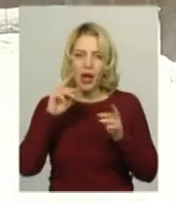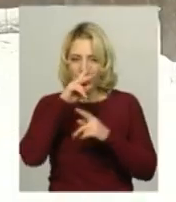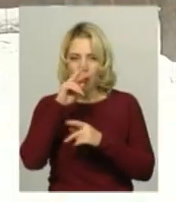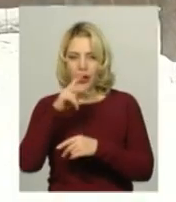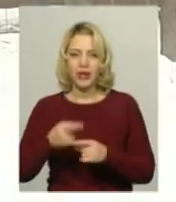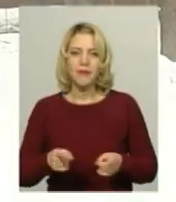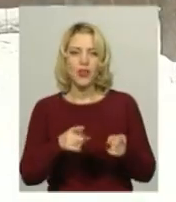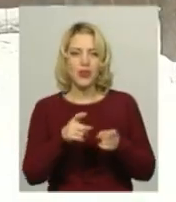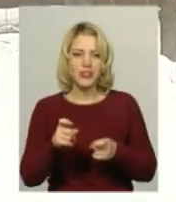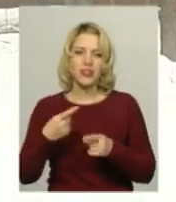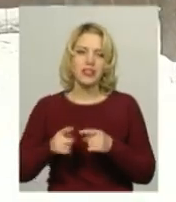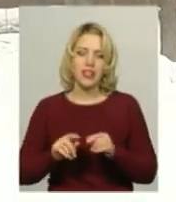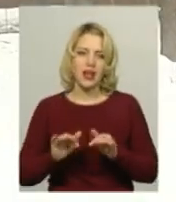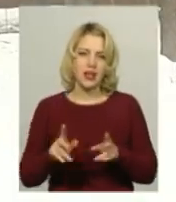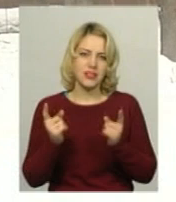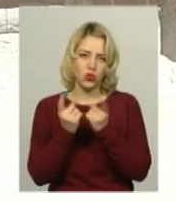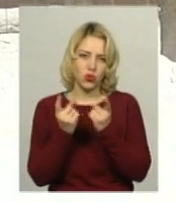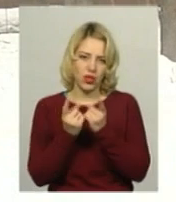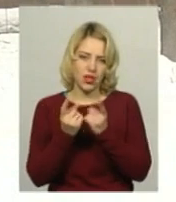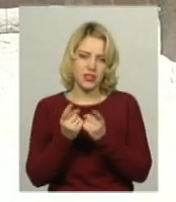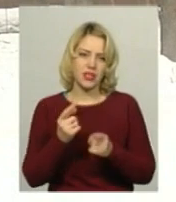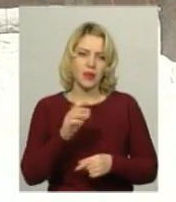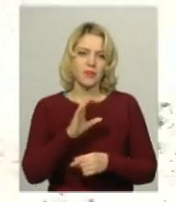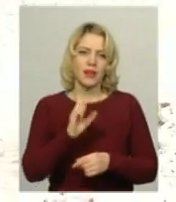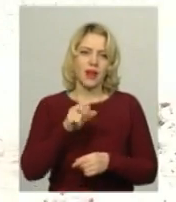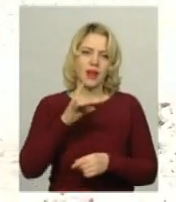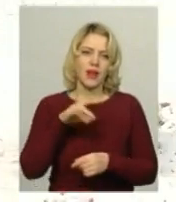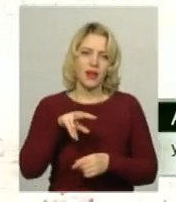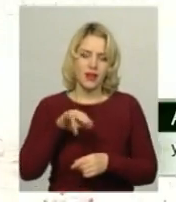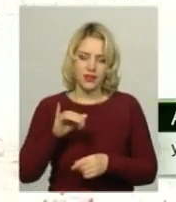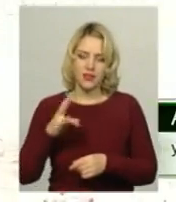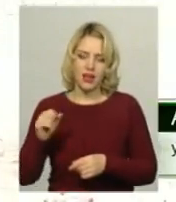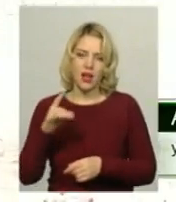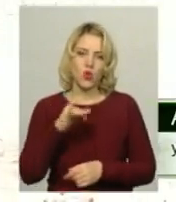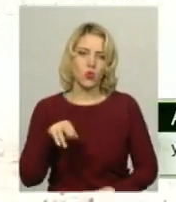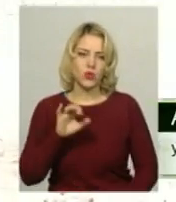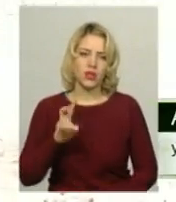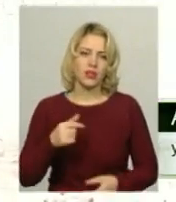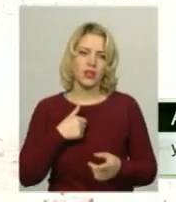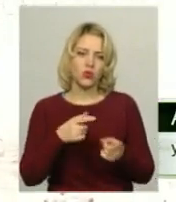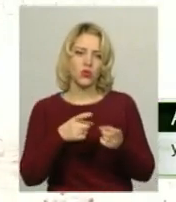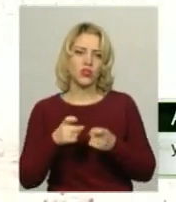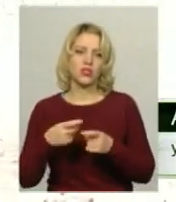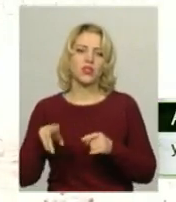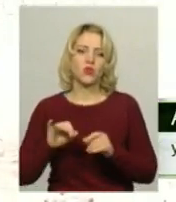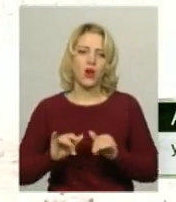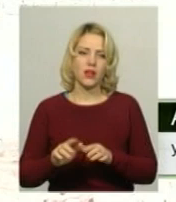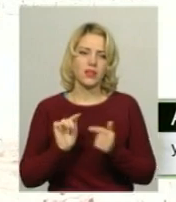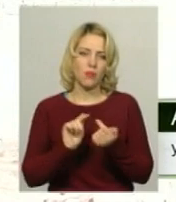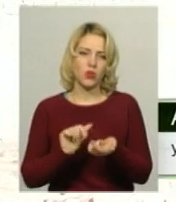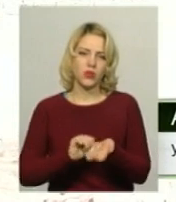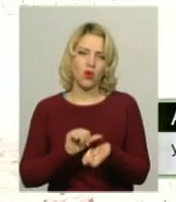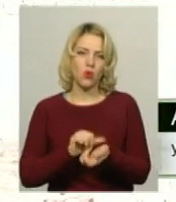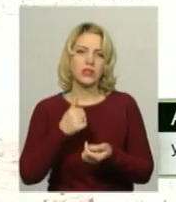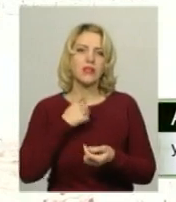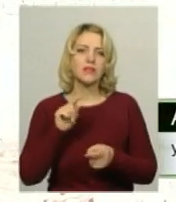Долучилась до акції і однокласниця Володимира Аліна Рудик. Я долучилась до акції проти наркотиків, адже, як на